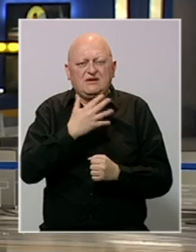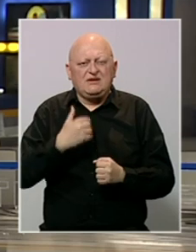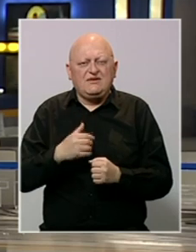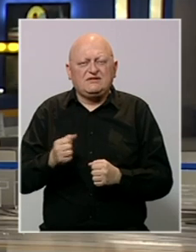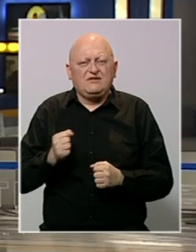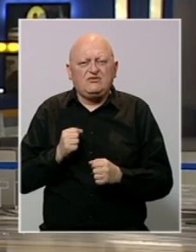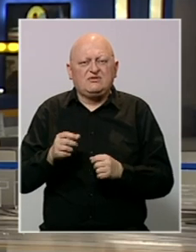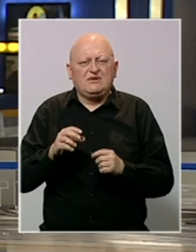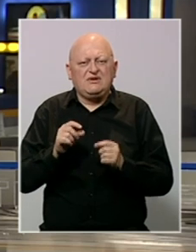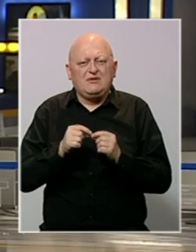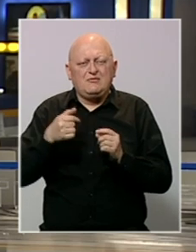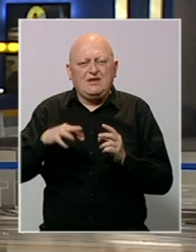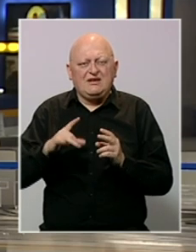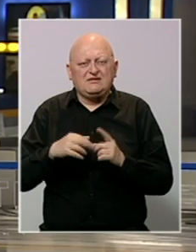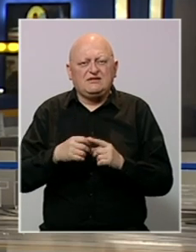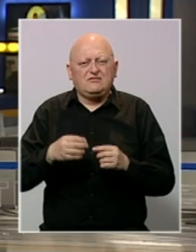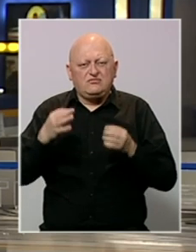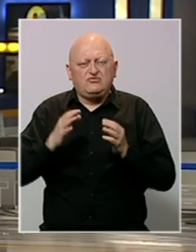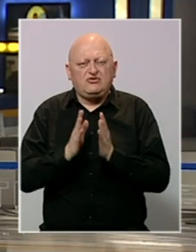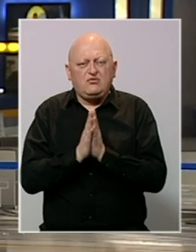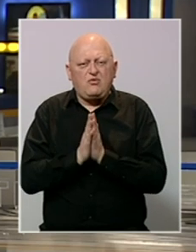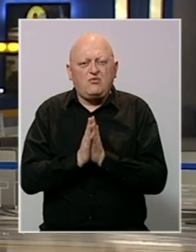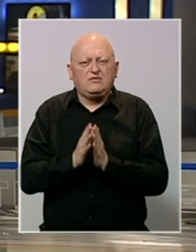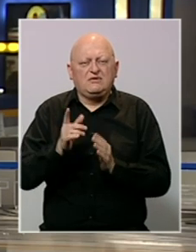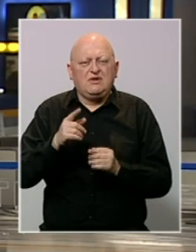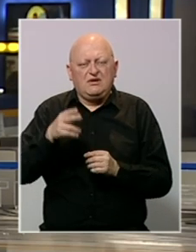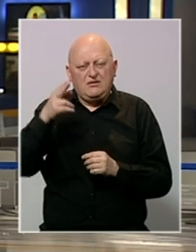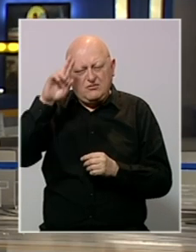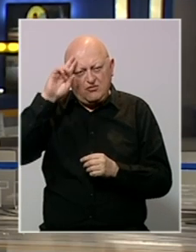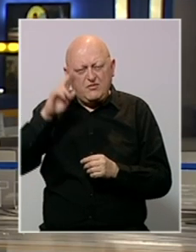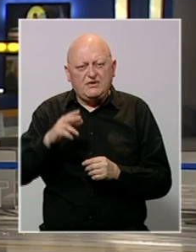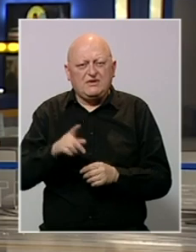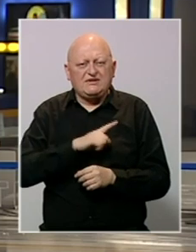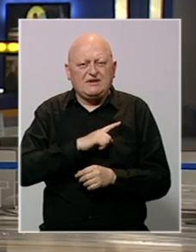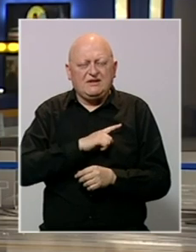Hrvatske vojske Bljesak. Služen je parastus i pomen na sradale.